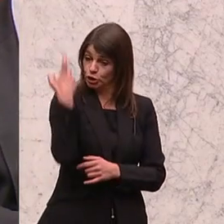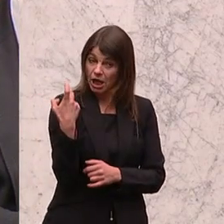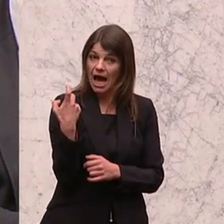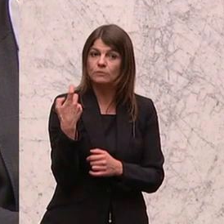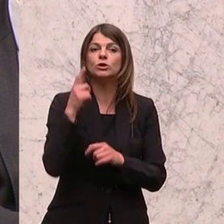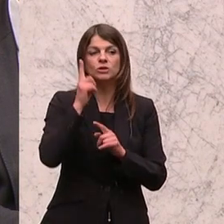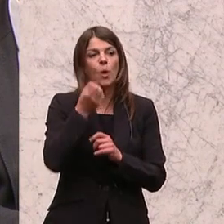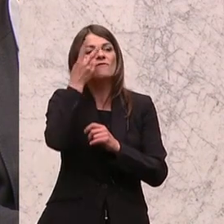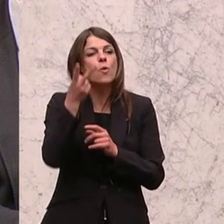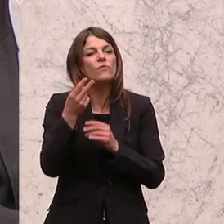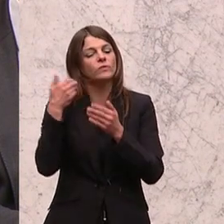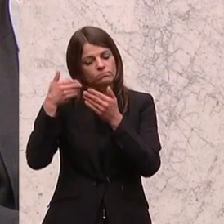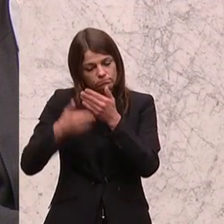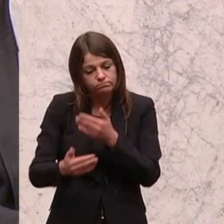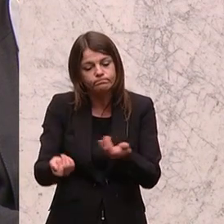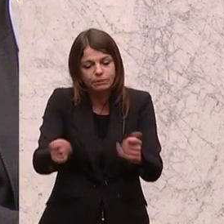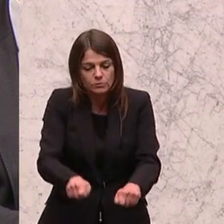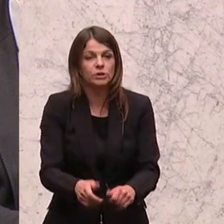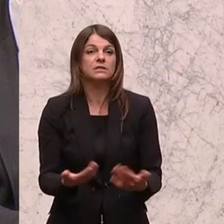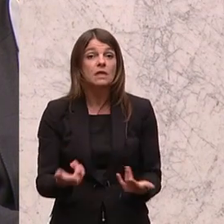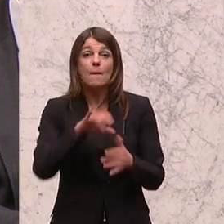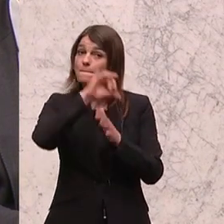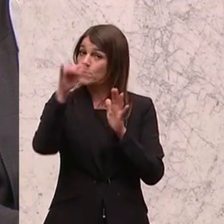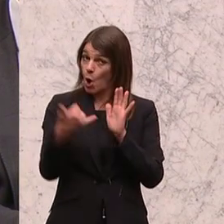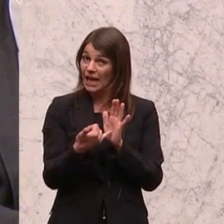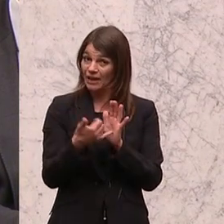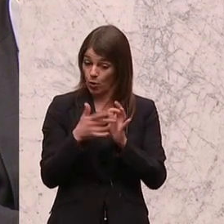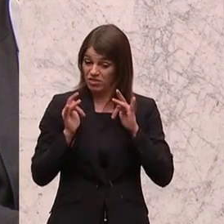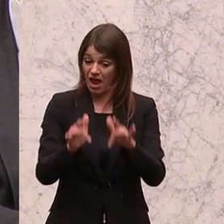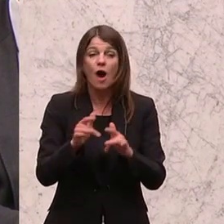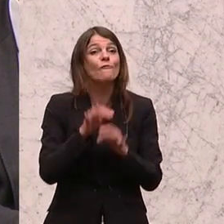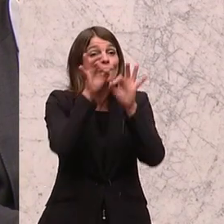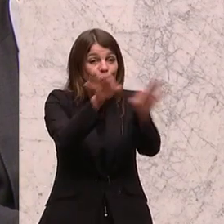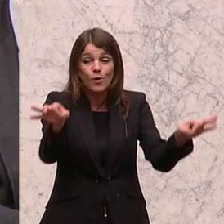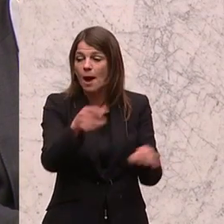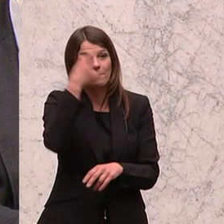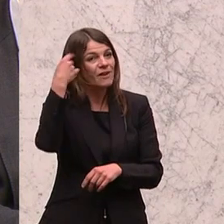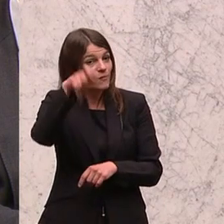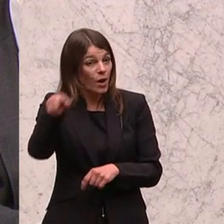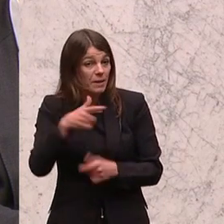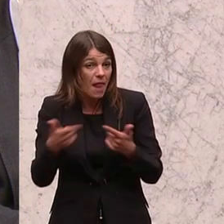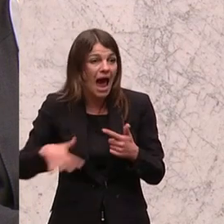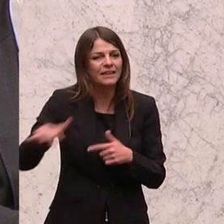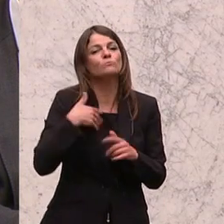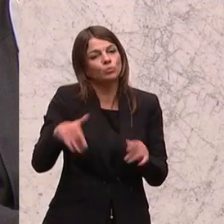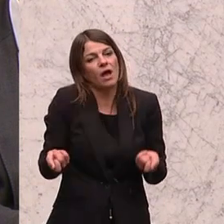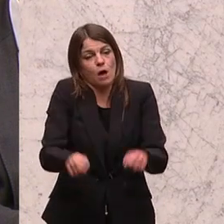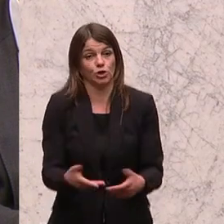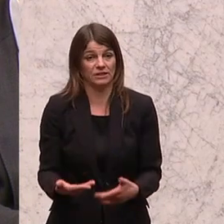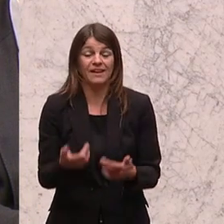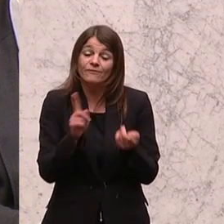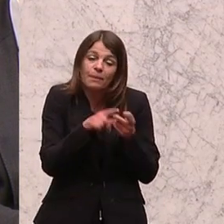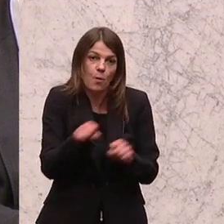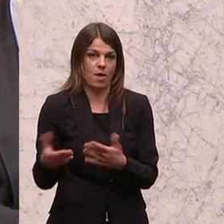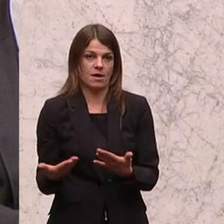vernünftig zu beenden. Das, was es an Projekten noch gibt, auch im Interesse der Bevölkerung und des Landes, einfach zu finalisieren, dort, wo es